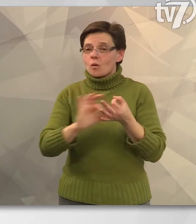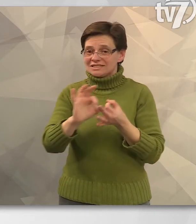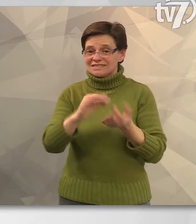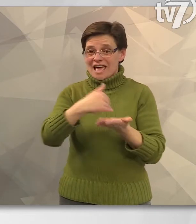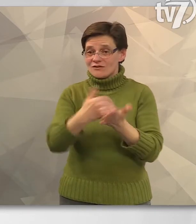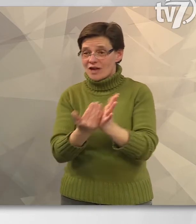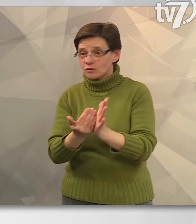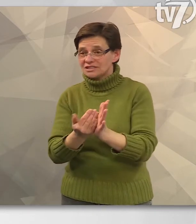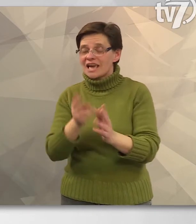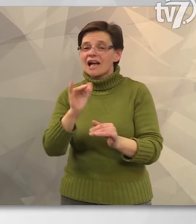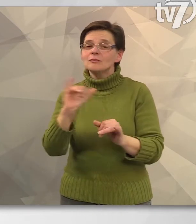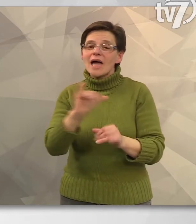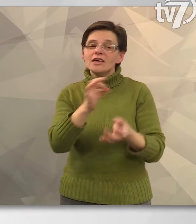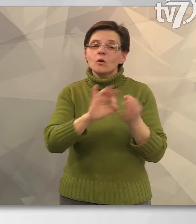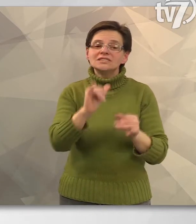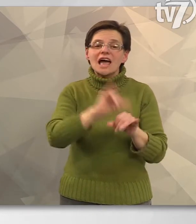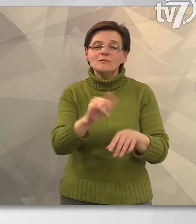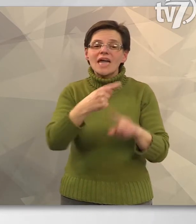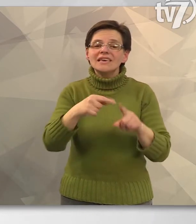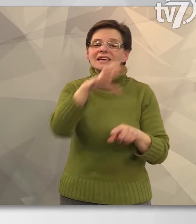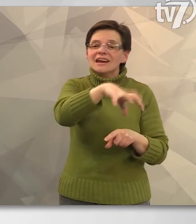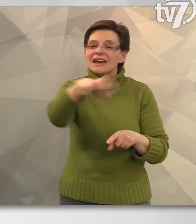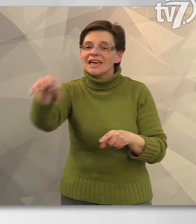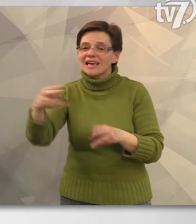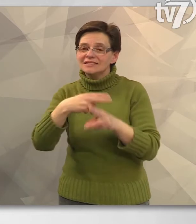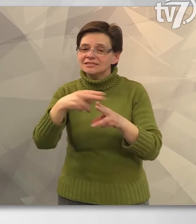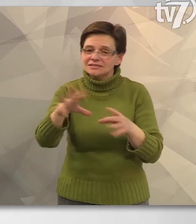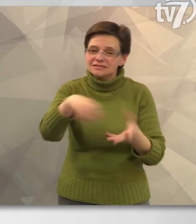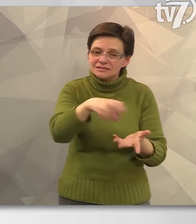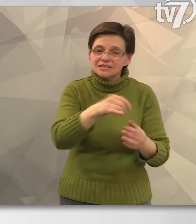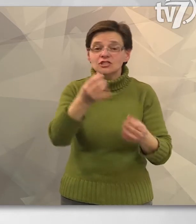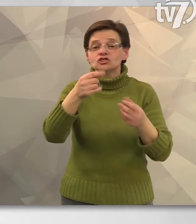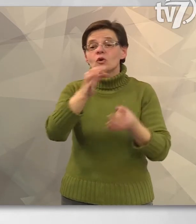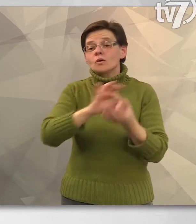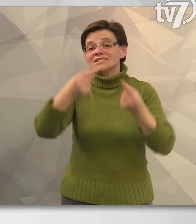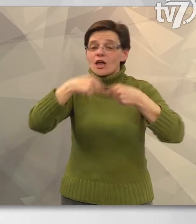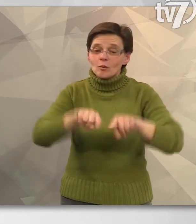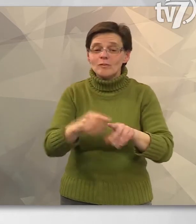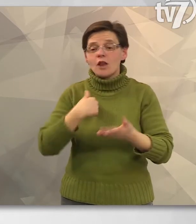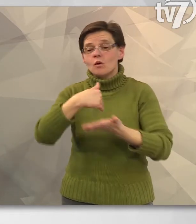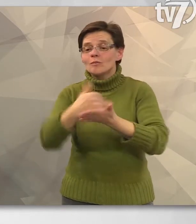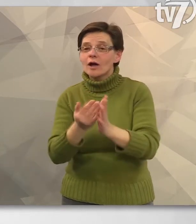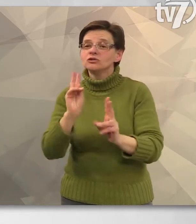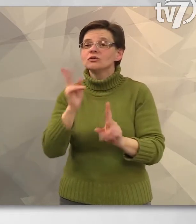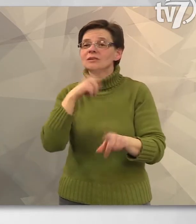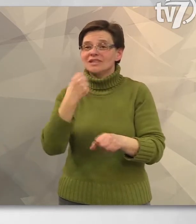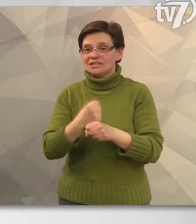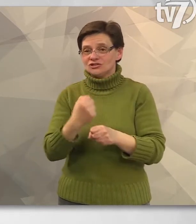osztályokat felosztják, hogy ki melyik részt akarítja, és a osztályon belül meg elosztjuk, hogy ki mit csinál.